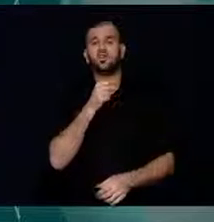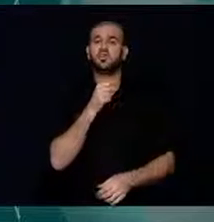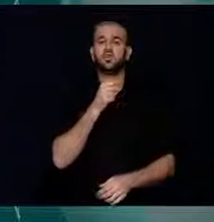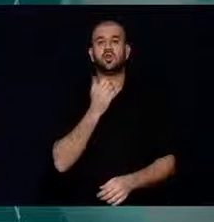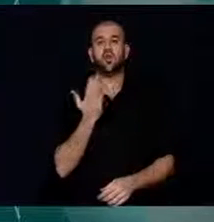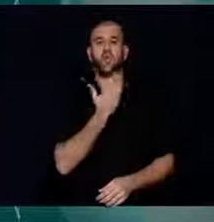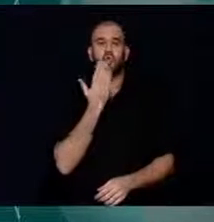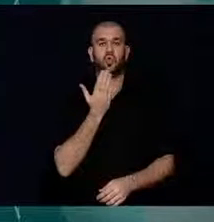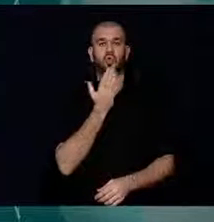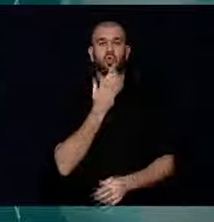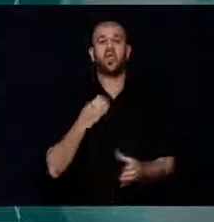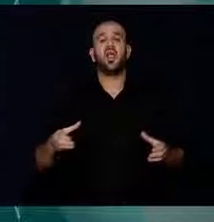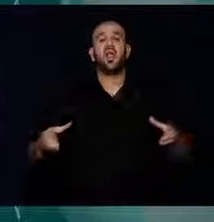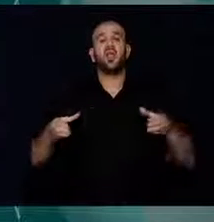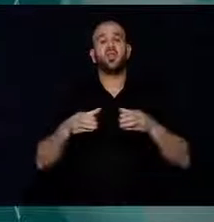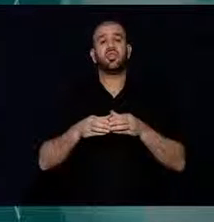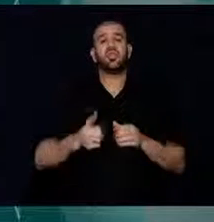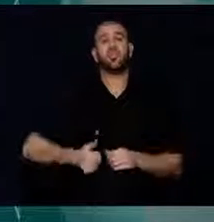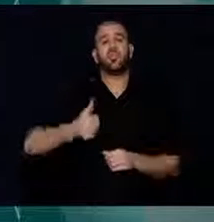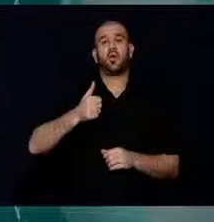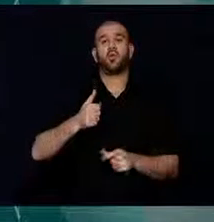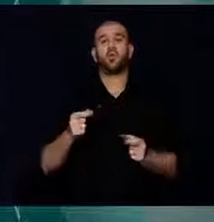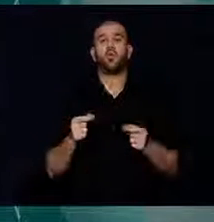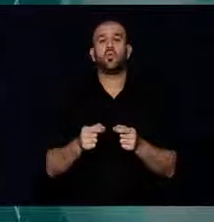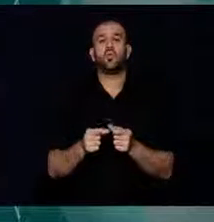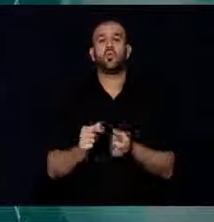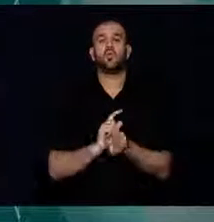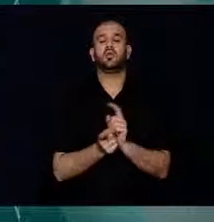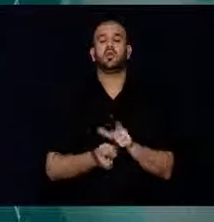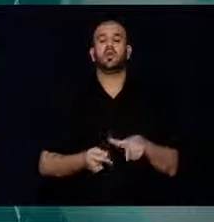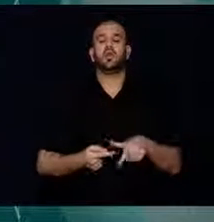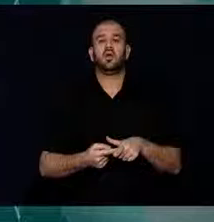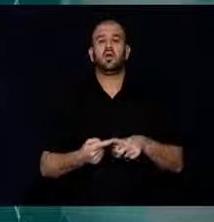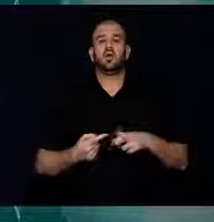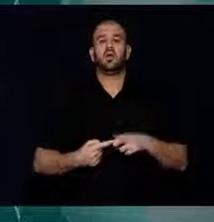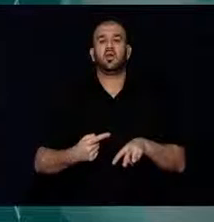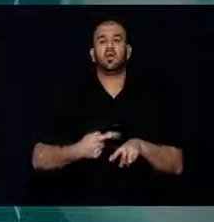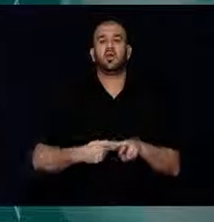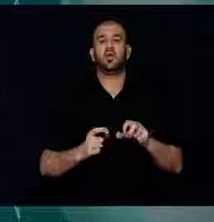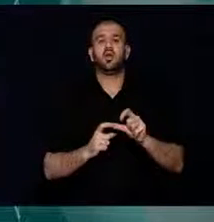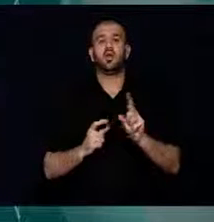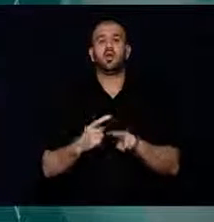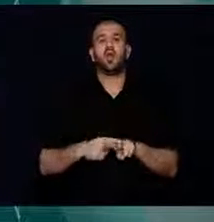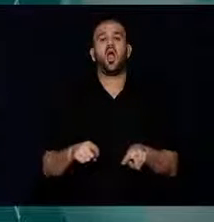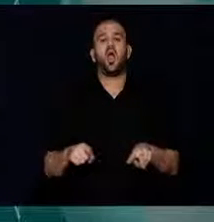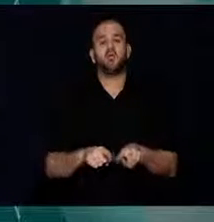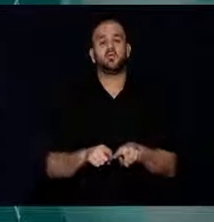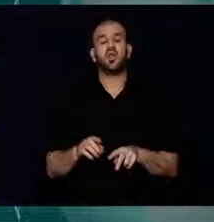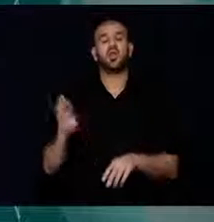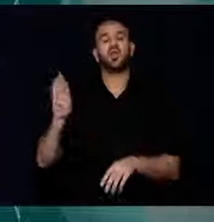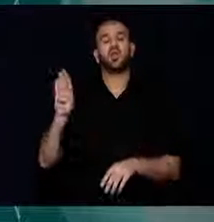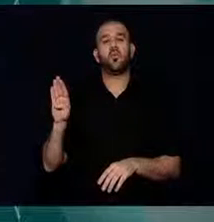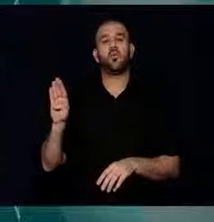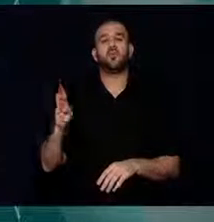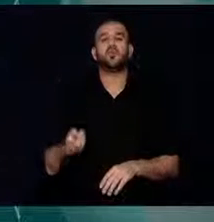Dernek Başkanı Burhan Eraslan, Demokrasi Şehitlerimizin tümünün